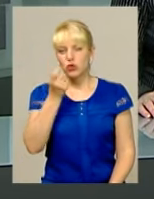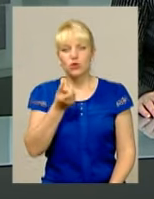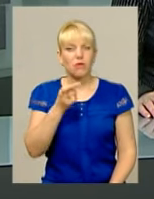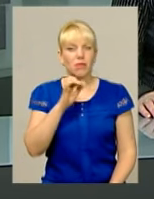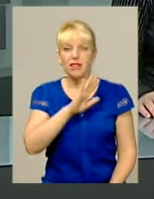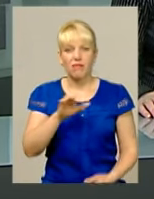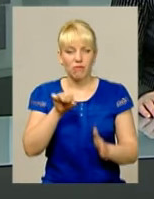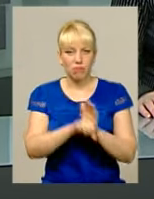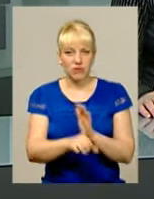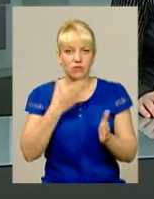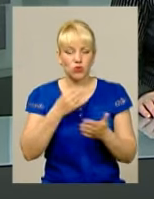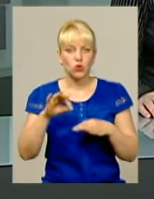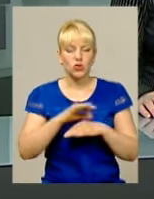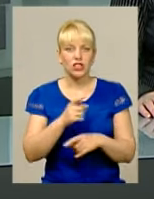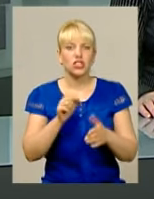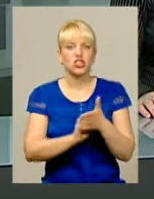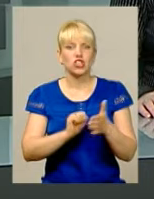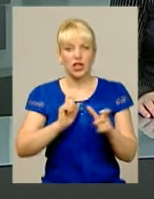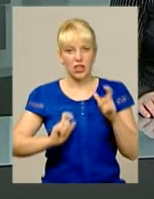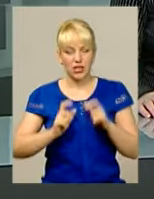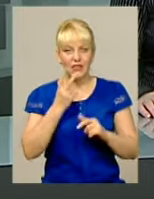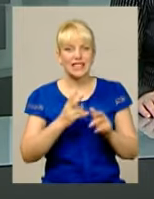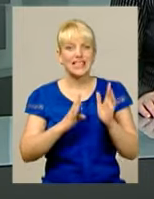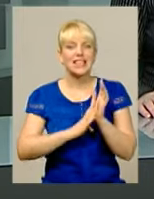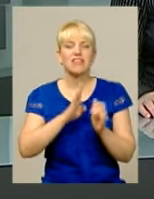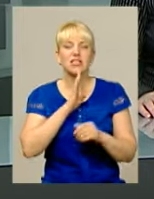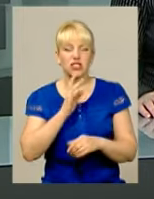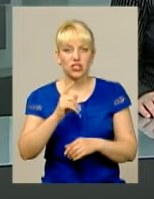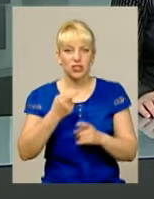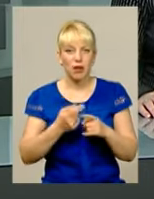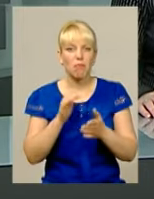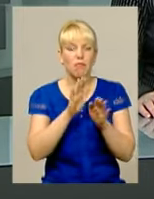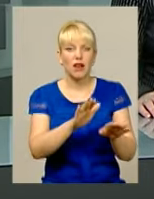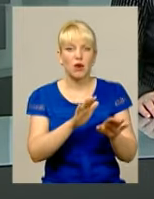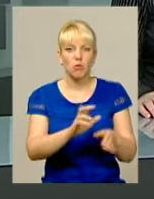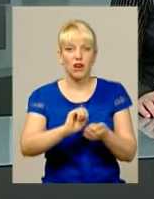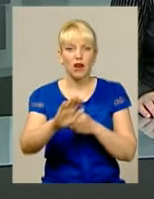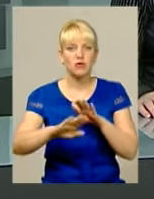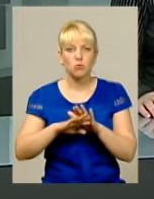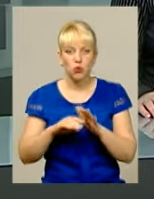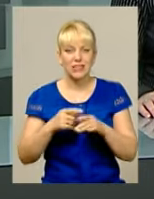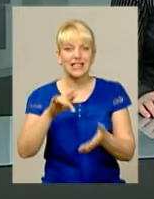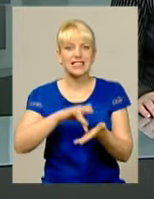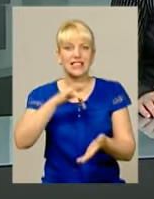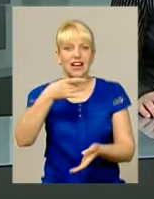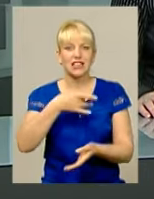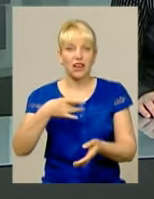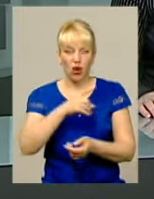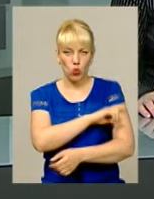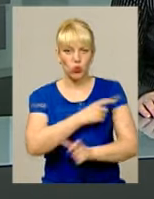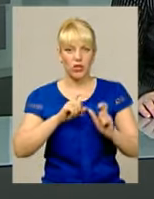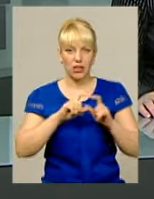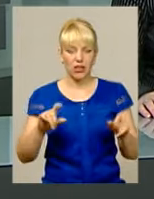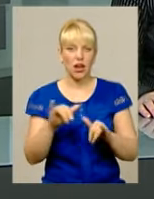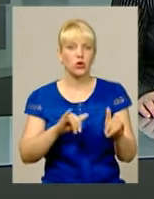через ревнущі Сталося це вчора Нині 29-річна жінка перебуває у Кам'янець-Подільській центральній районній лікарні